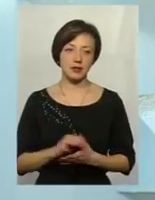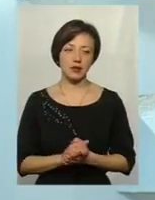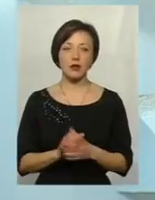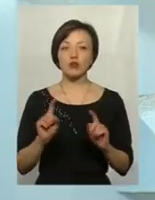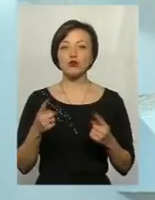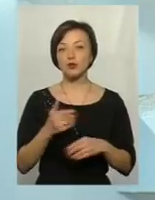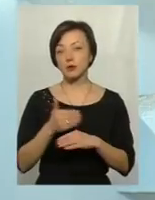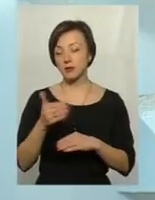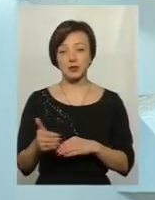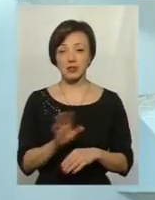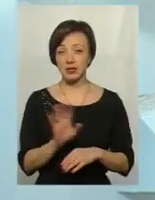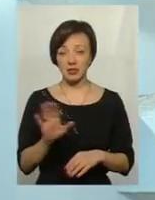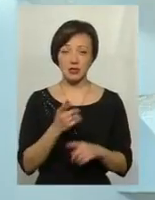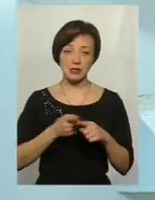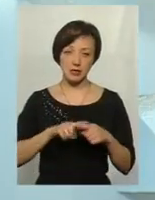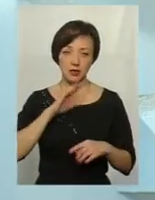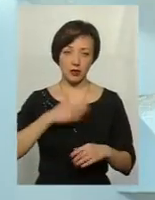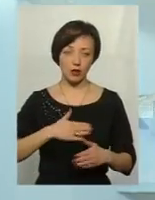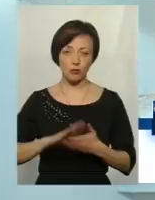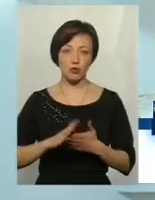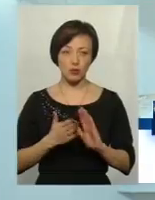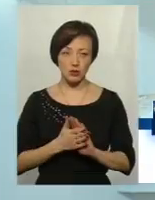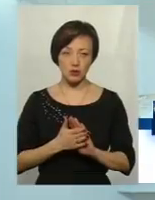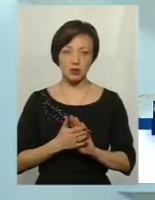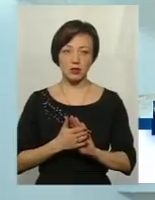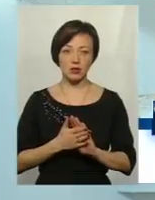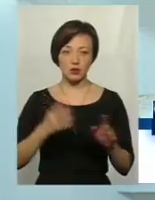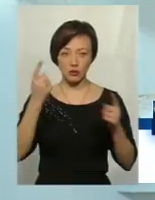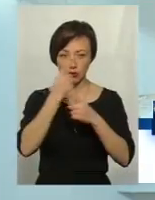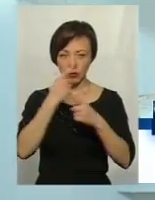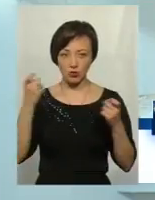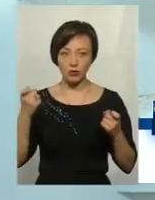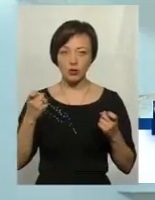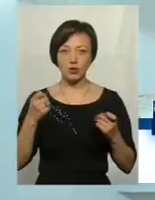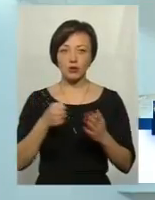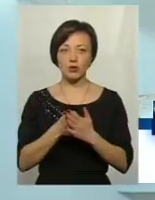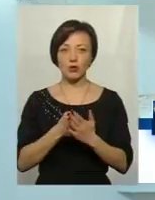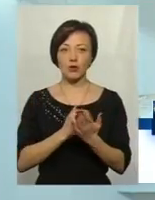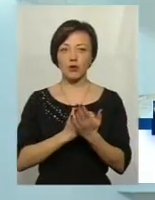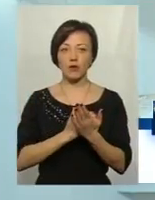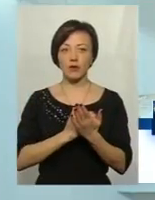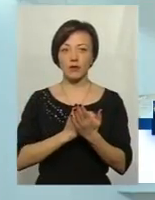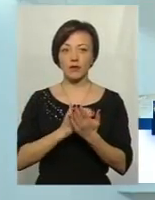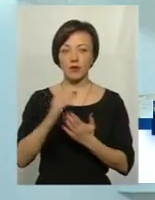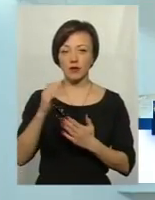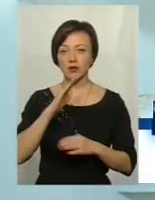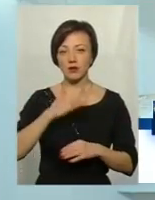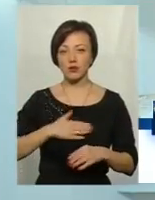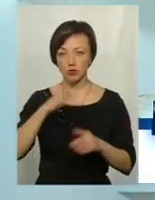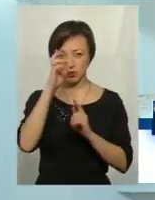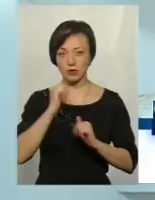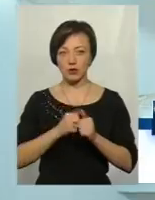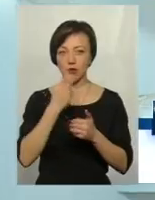запізніли? Це наша позиція, яка доноситься до верховенства нашої держави так, щоб вони бачили